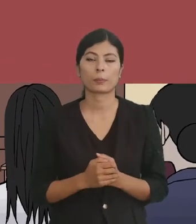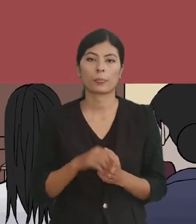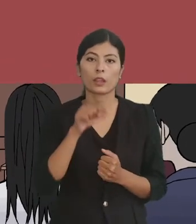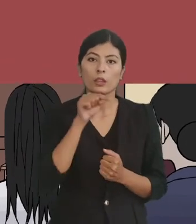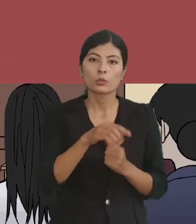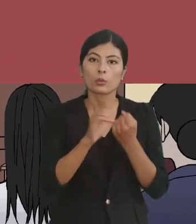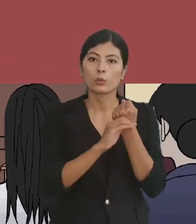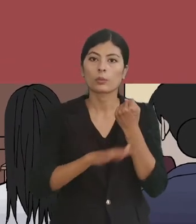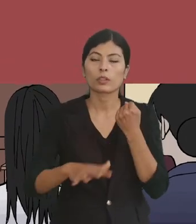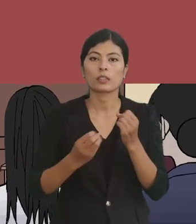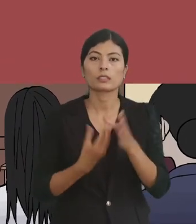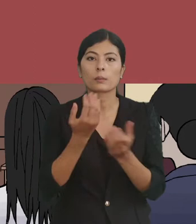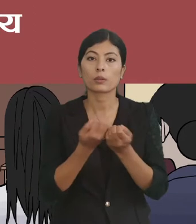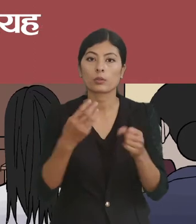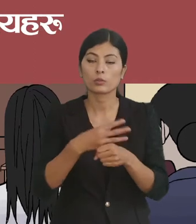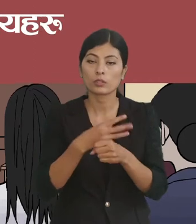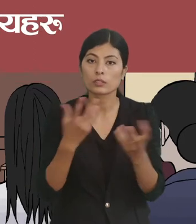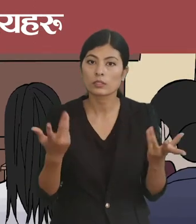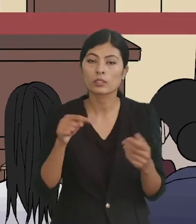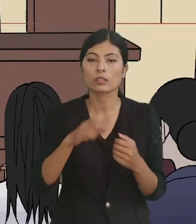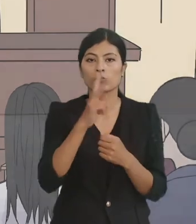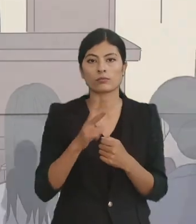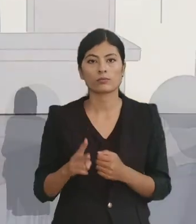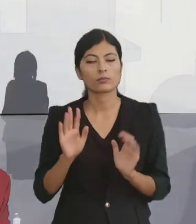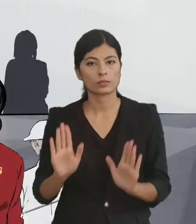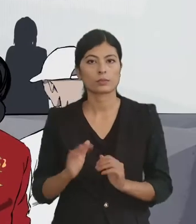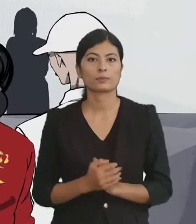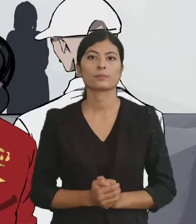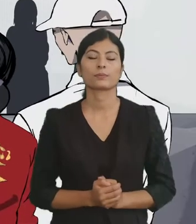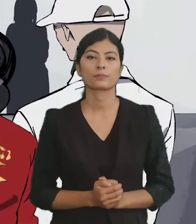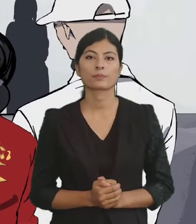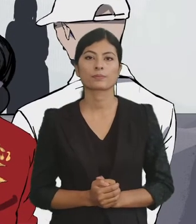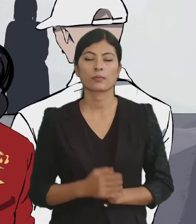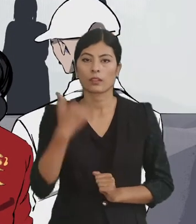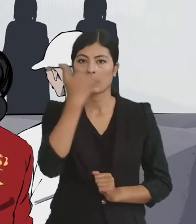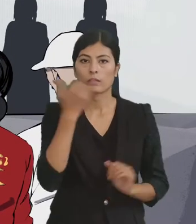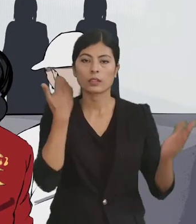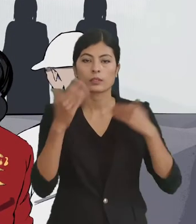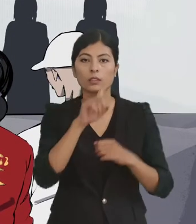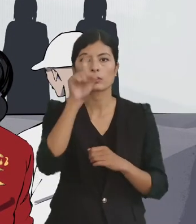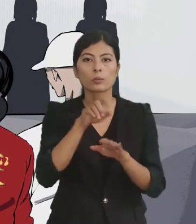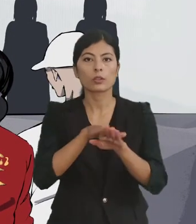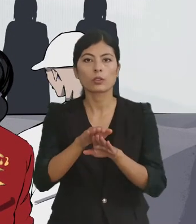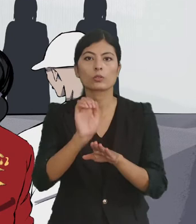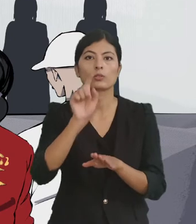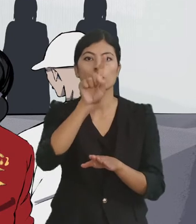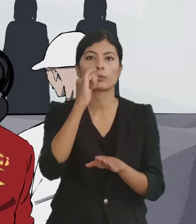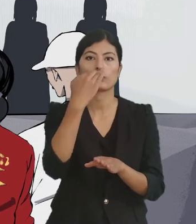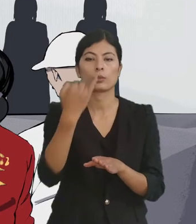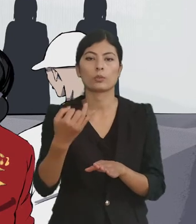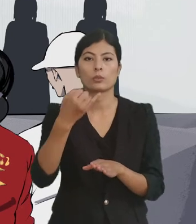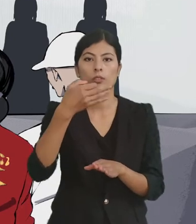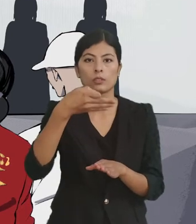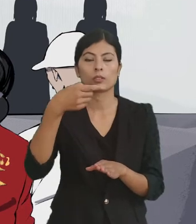स्थापना कुन ओ देश यहरु येस प्रकार का जण लंगिक हिम्सा का सबाल हरुको समधन का लागी सक्रिय